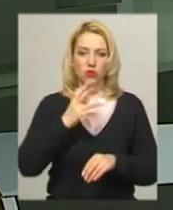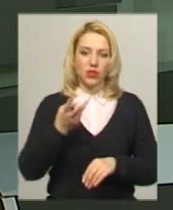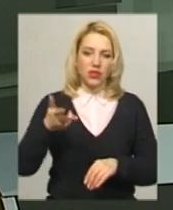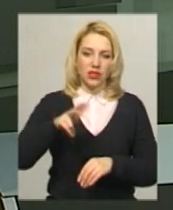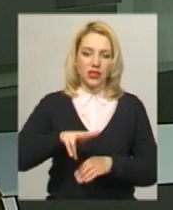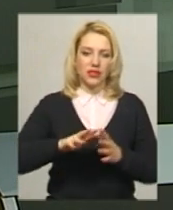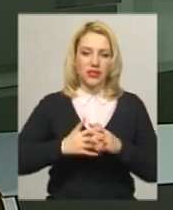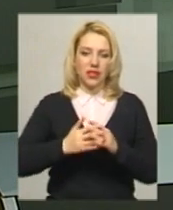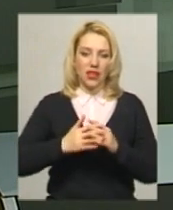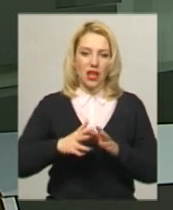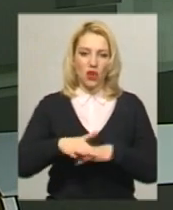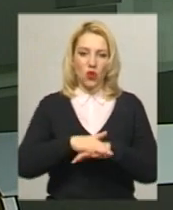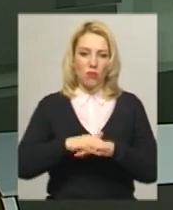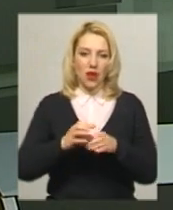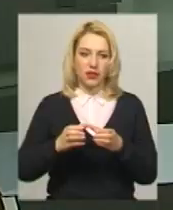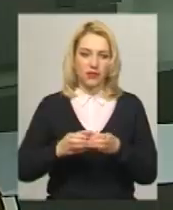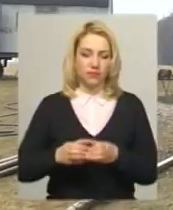Подробиці в сюжеті Лесі Боровець.